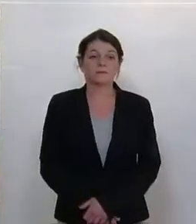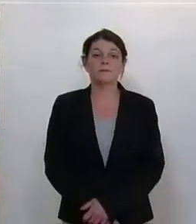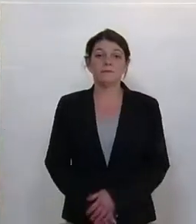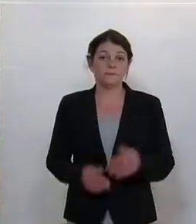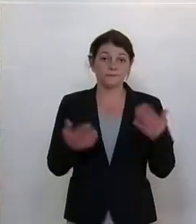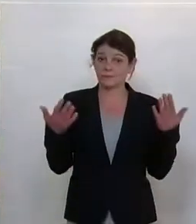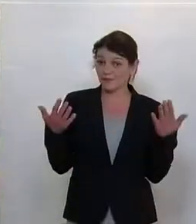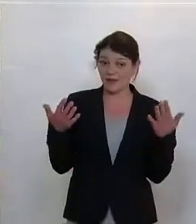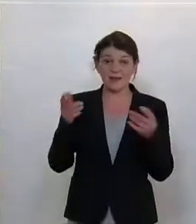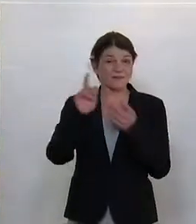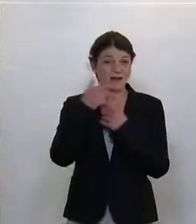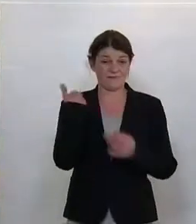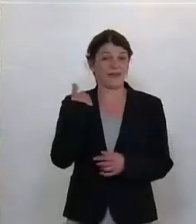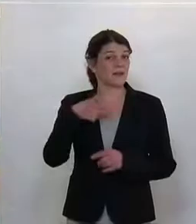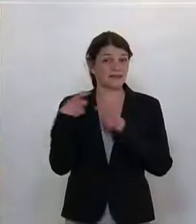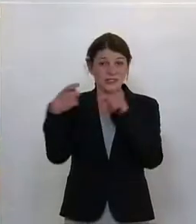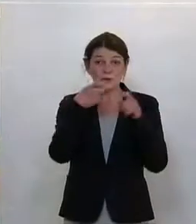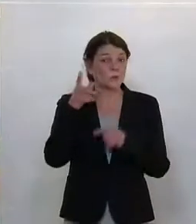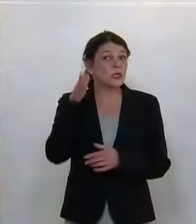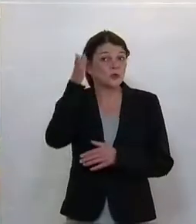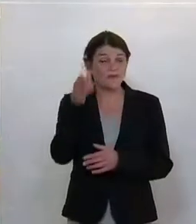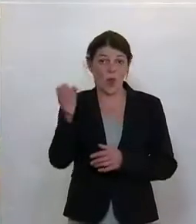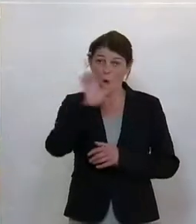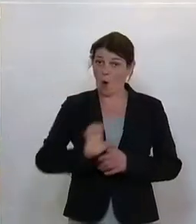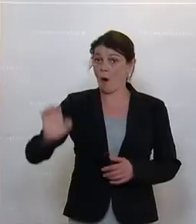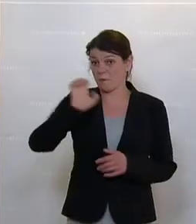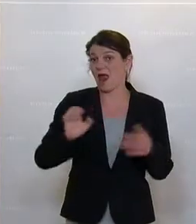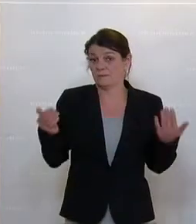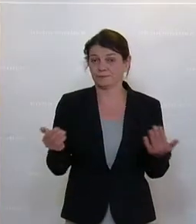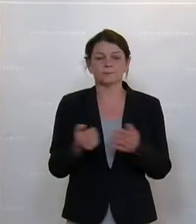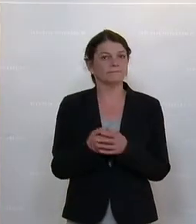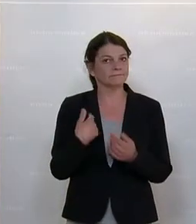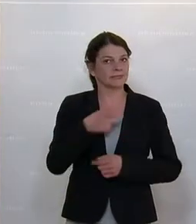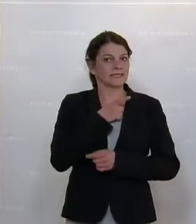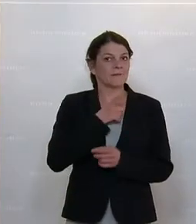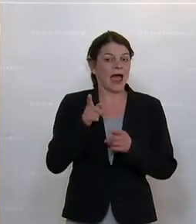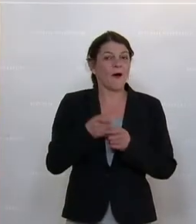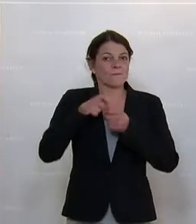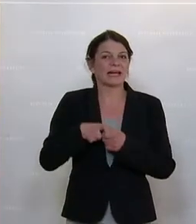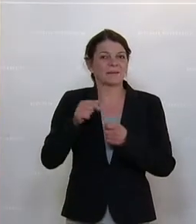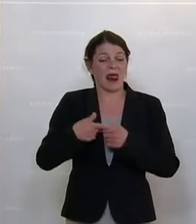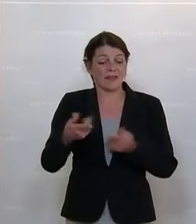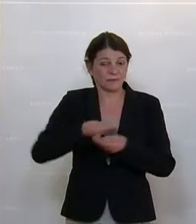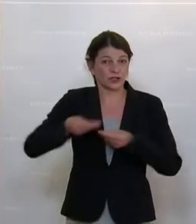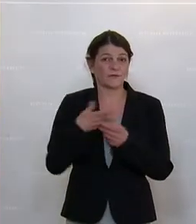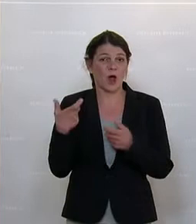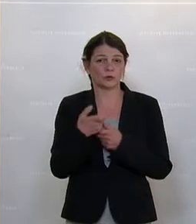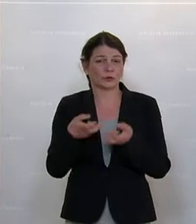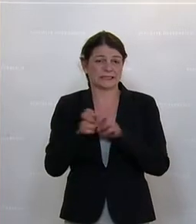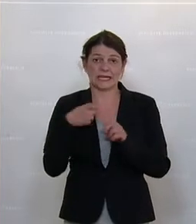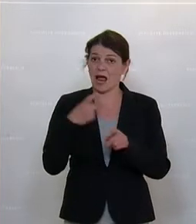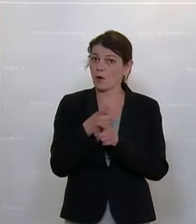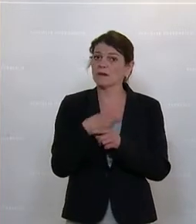Wenn wir über die Zukunft Europas reden, dann müssen wir auch, und ich darf ja Mitglied im Landwirtschaftsausschuss sein, müssen wir auch über